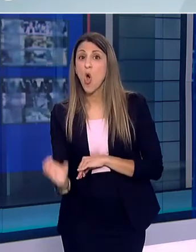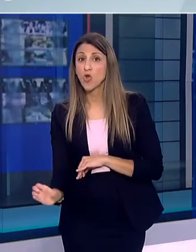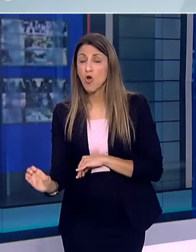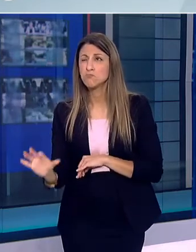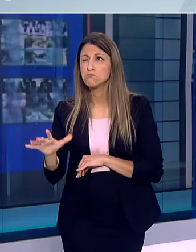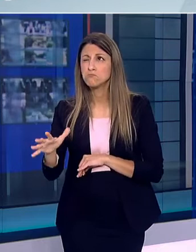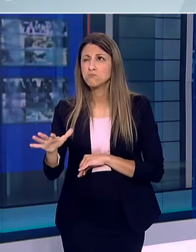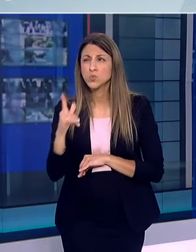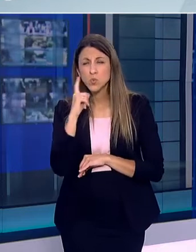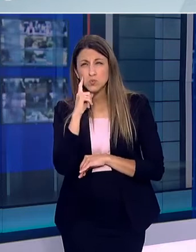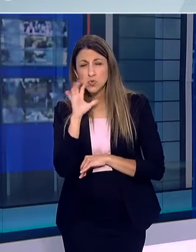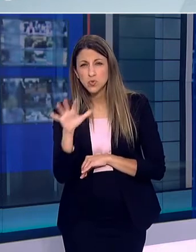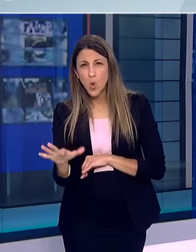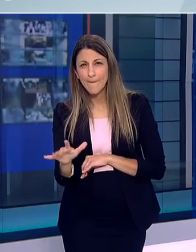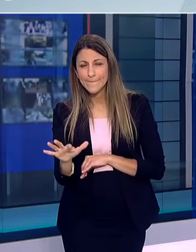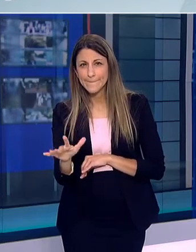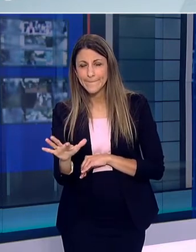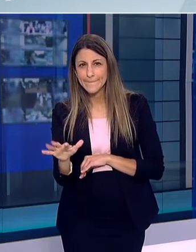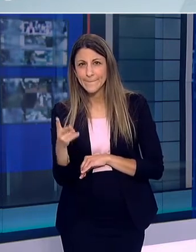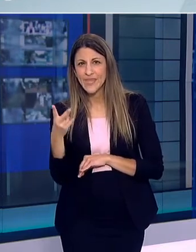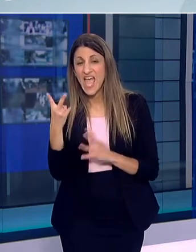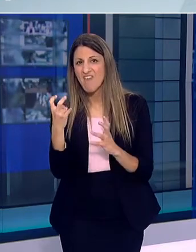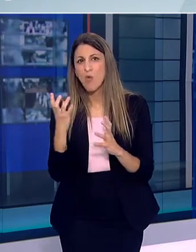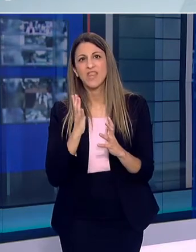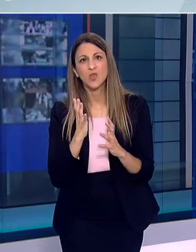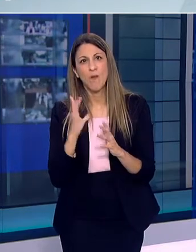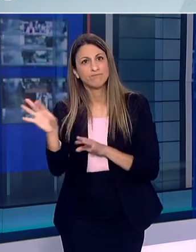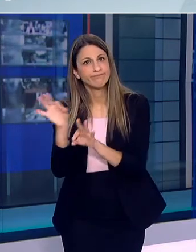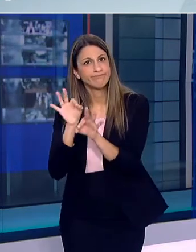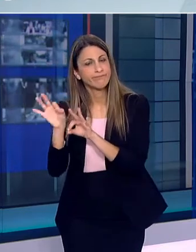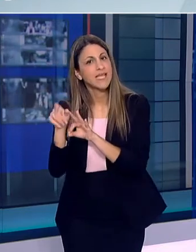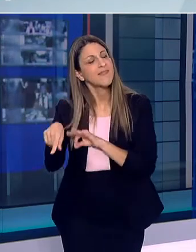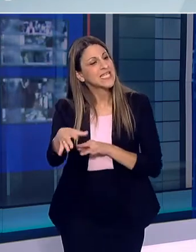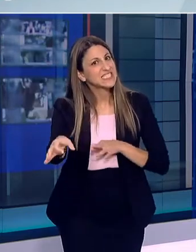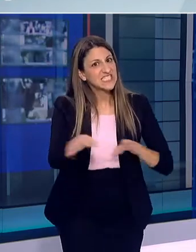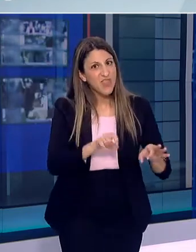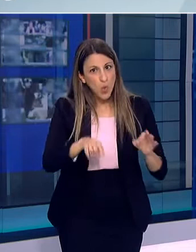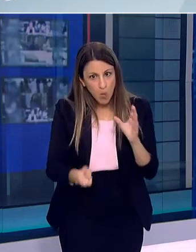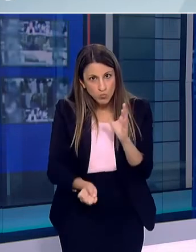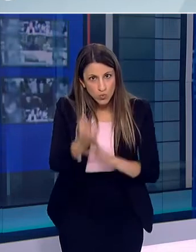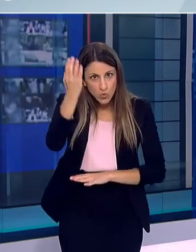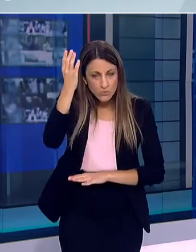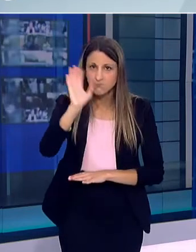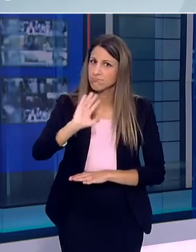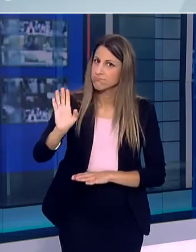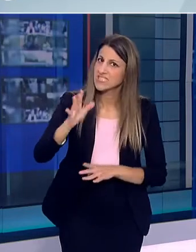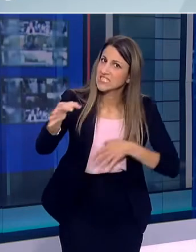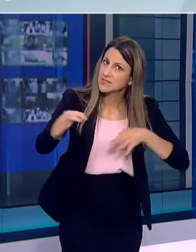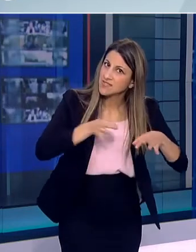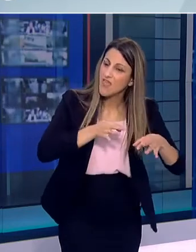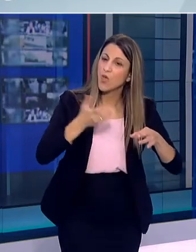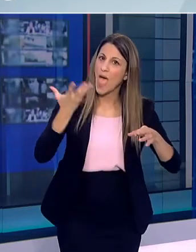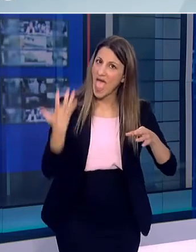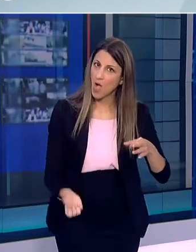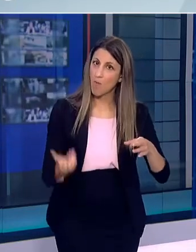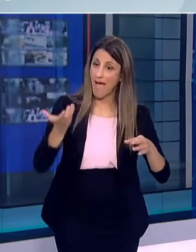Αν δεν με απατάει η μνήμη μου Με περισσότερα από 70 άτομα Επομένως είναι ένα σχέδιο που δεν ξεκινάει τώρα Συνεχίζεται